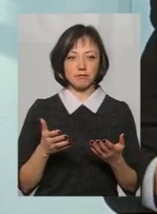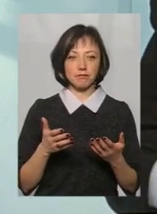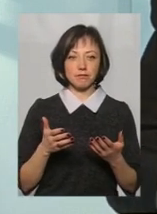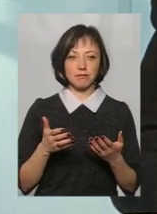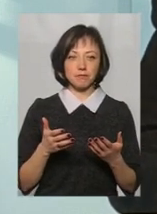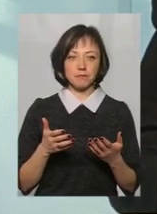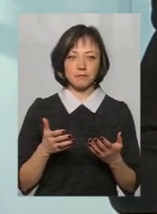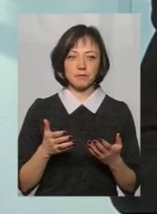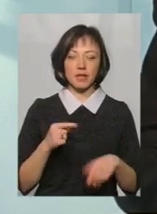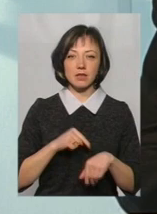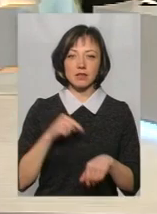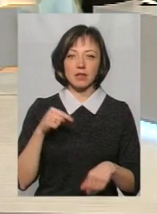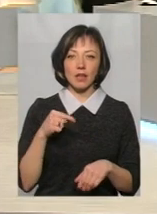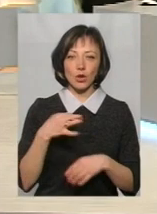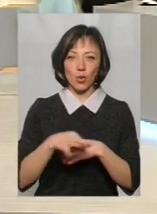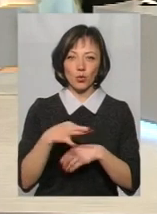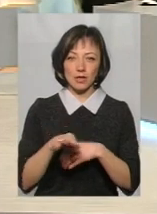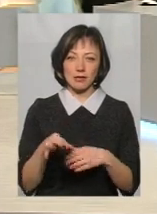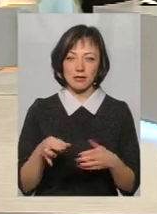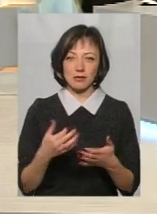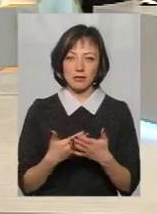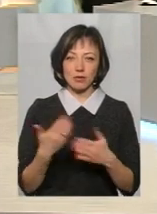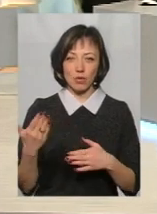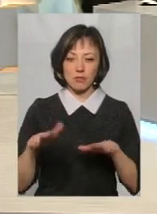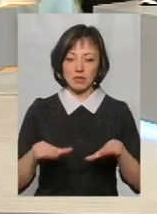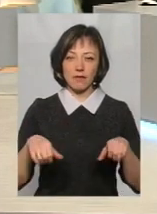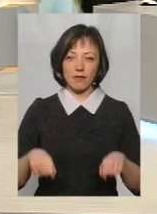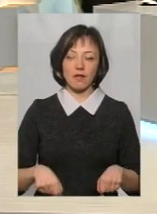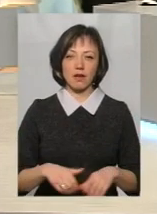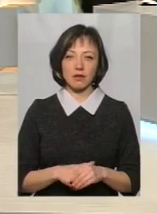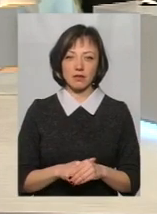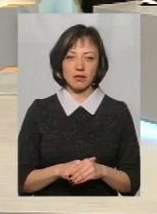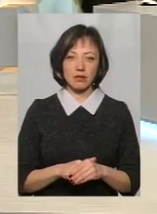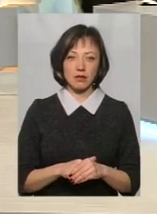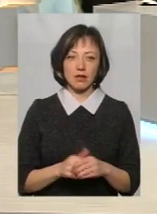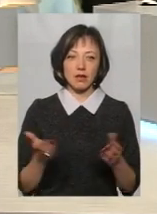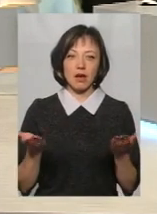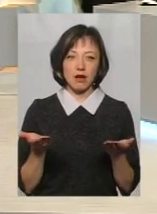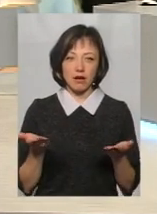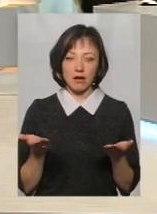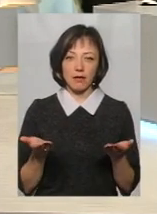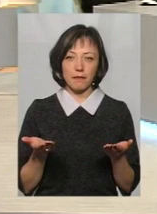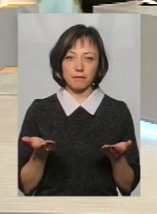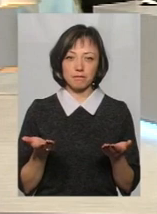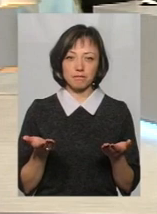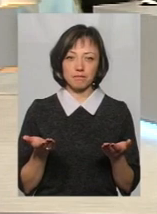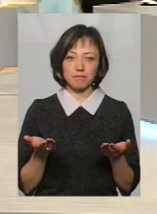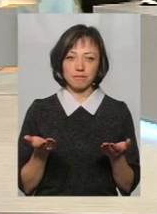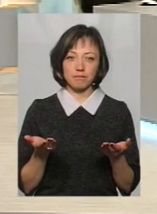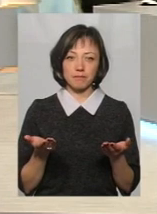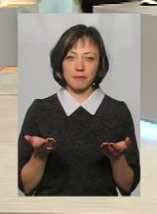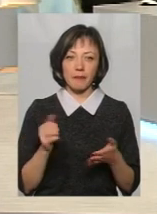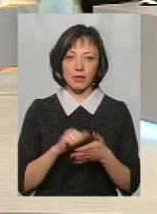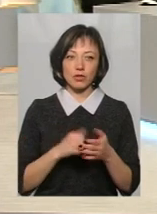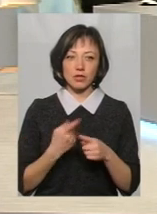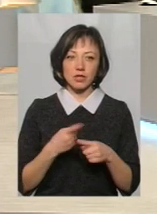ну, зазнавати якихось утисків з боку місцевої влади окупаційної, яка, ну, саме